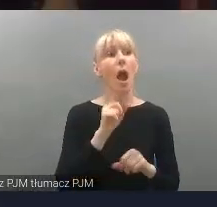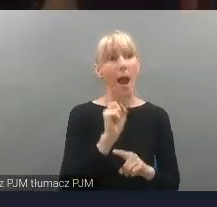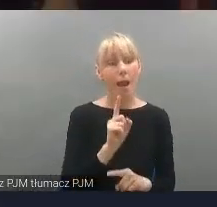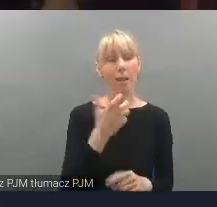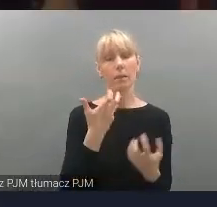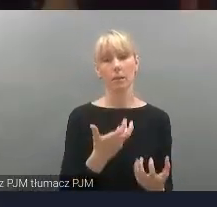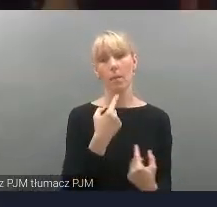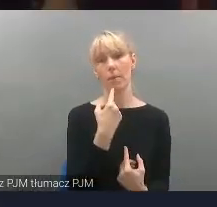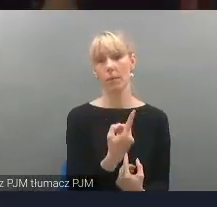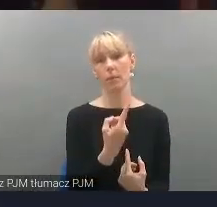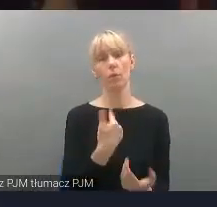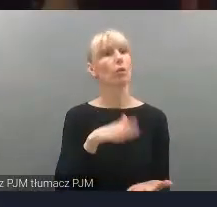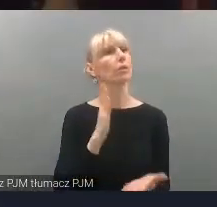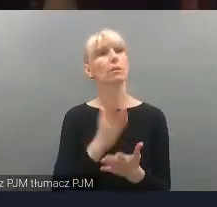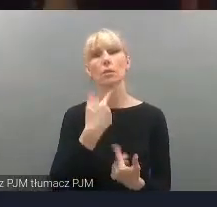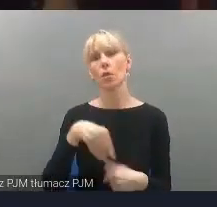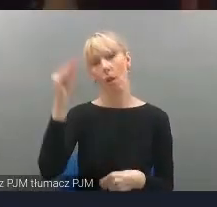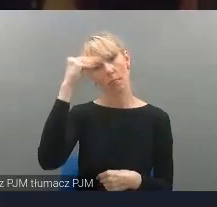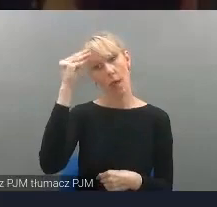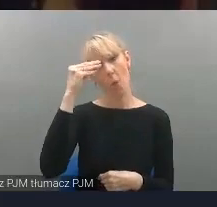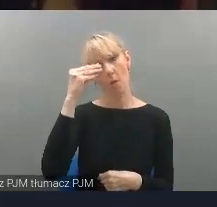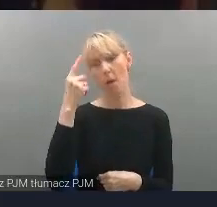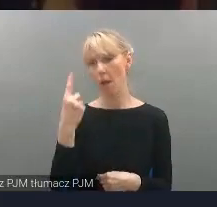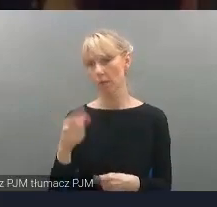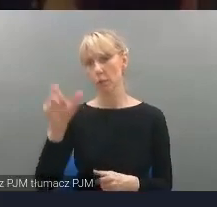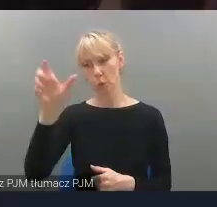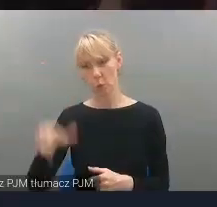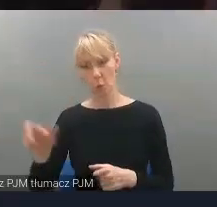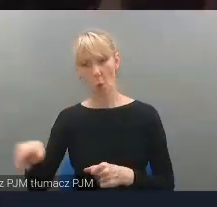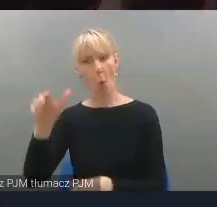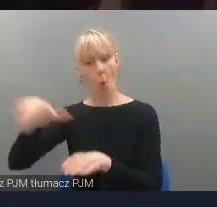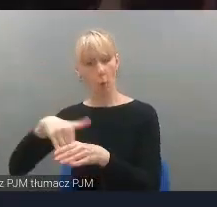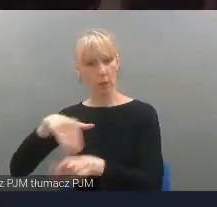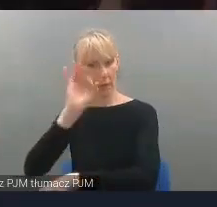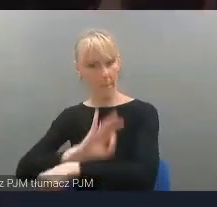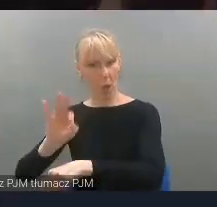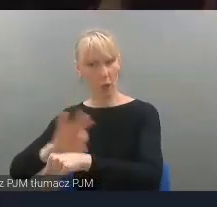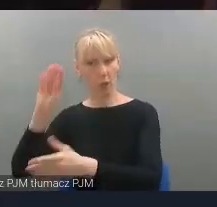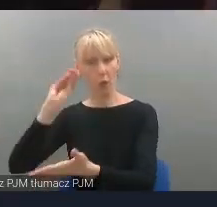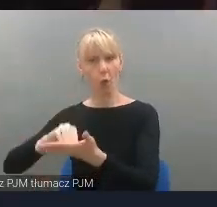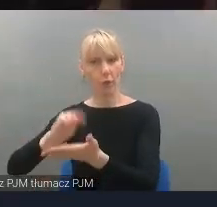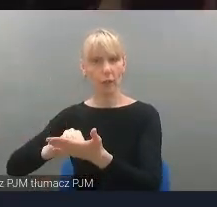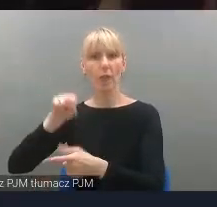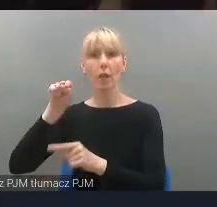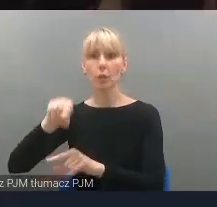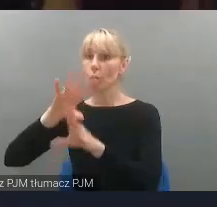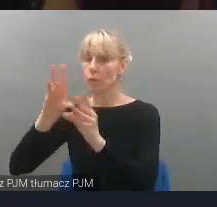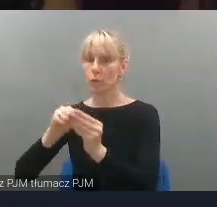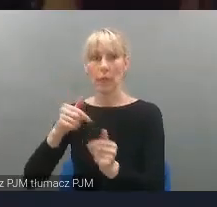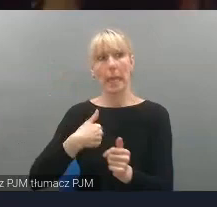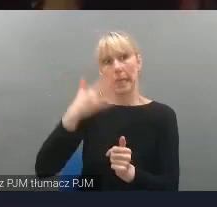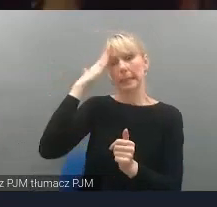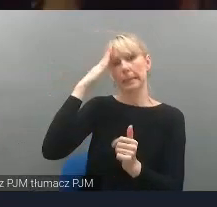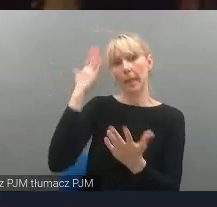doświadczają rzeczy, które my znamy z naszej codziennej pracy, ale my doświadczamy ich sposobów w poruszaniu się